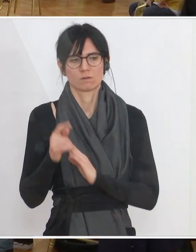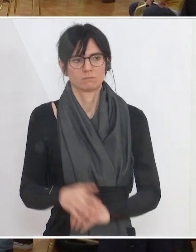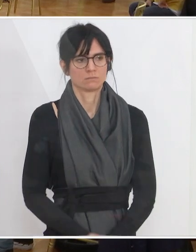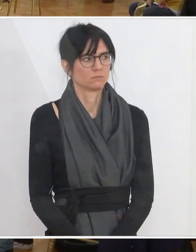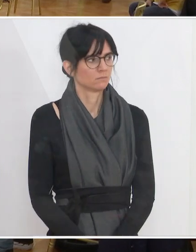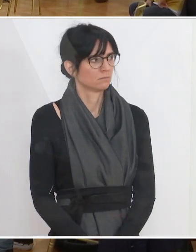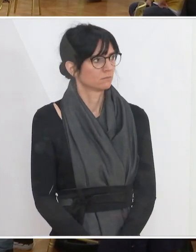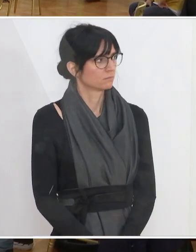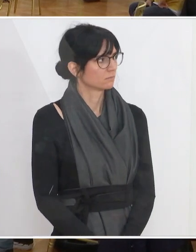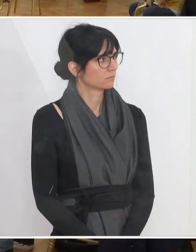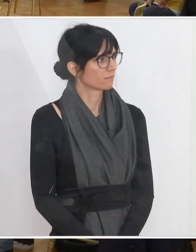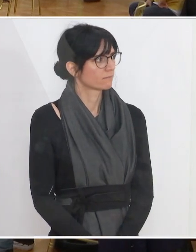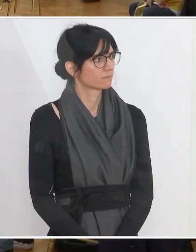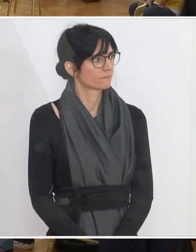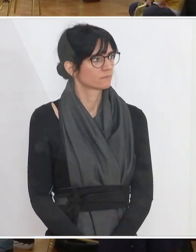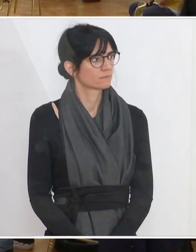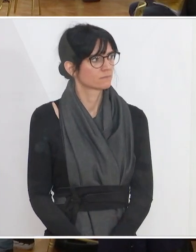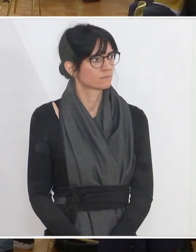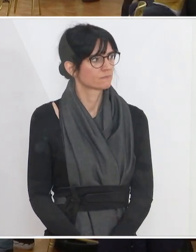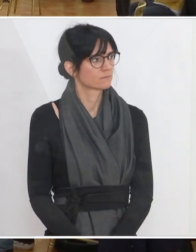Ich sehe noch eine Frage von der APA. Herr Schlemmer.